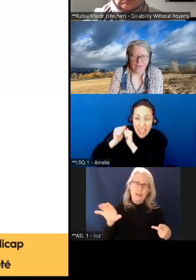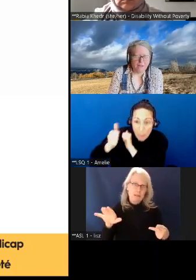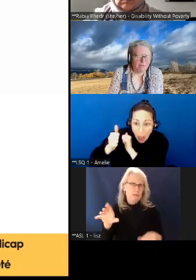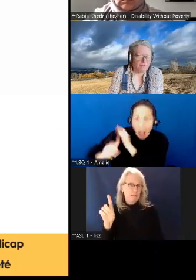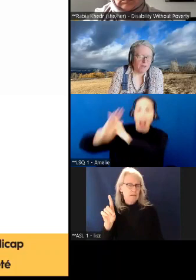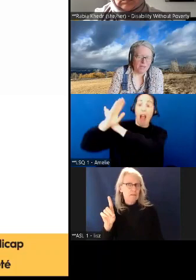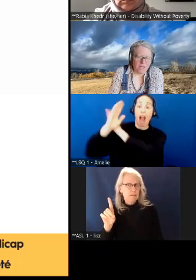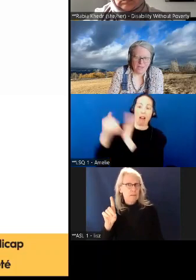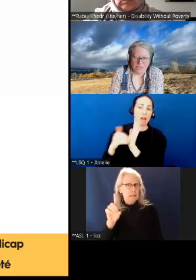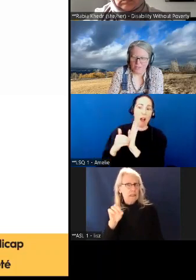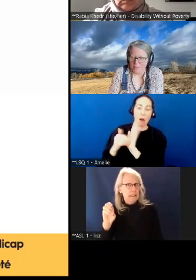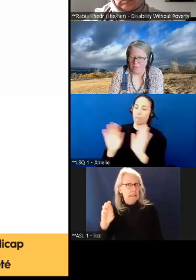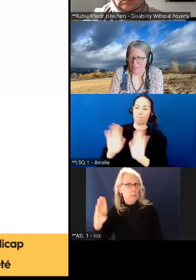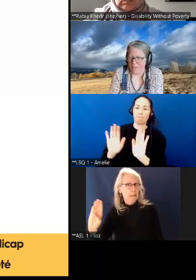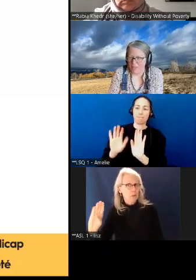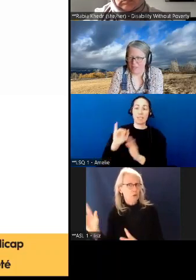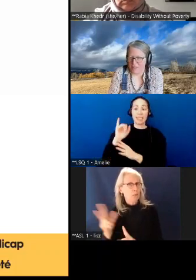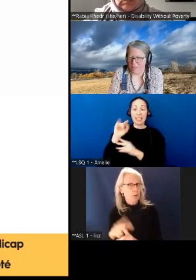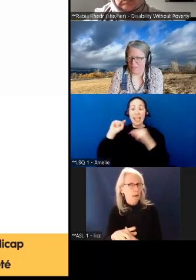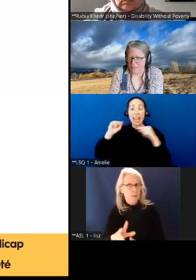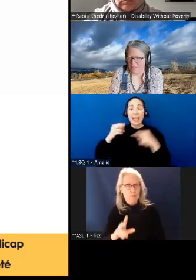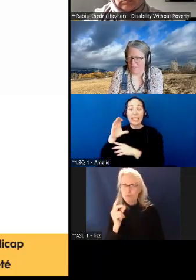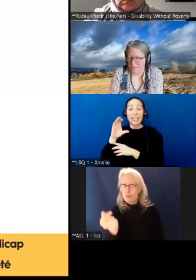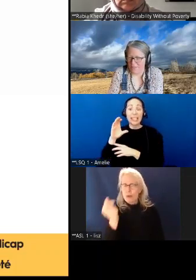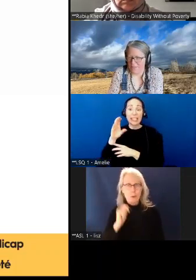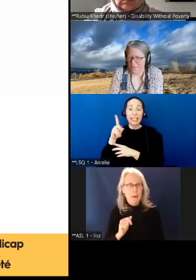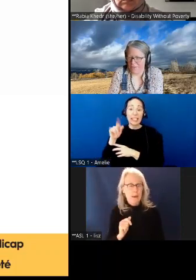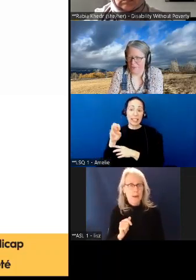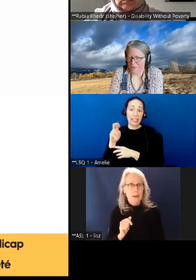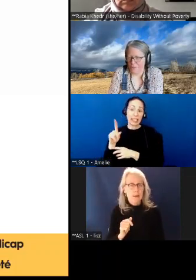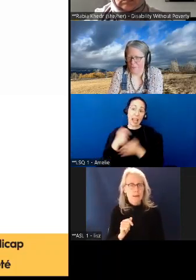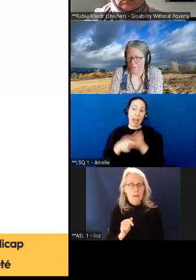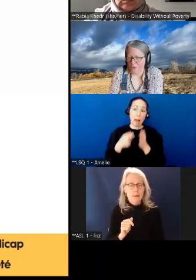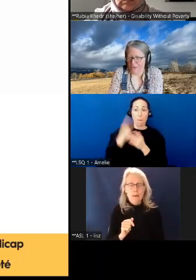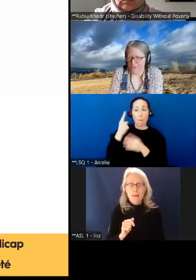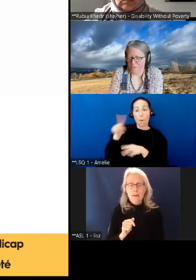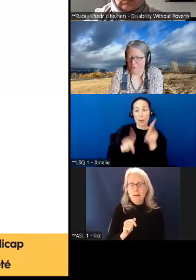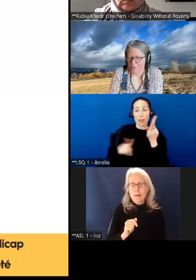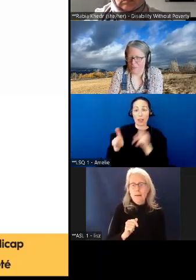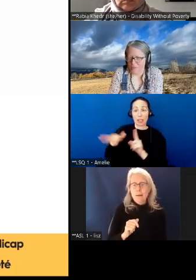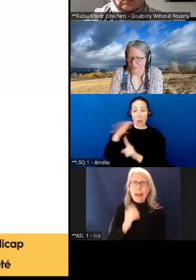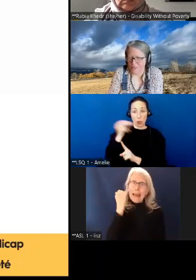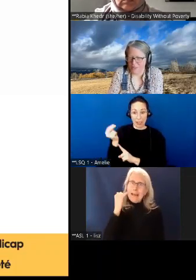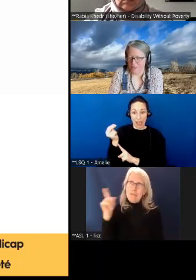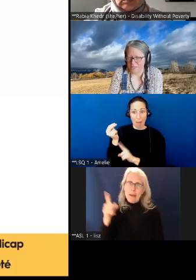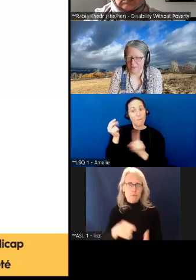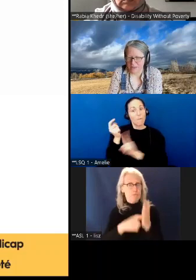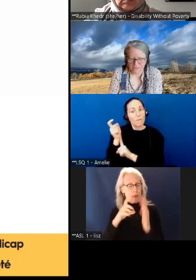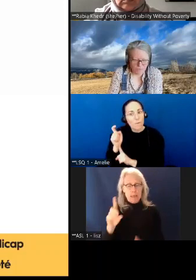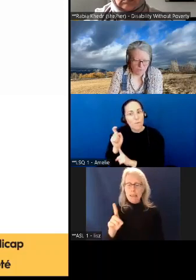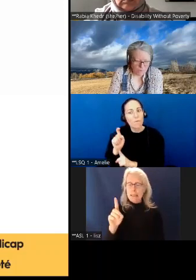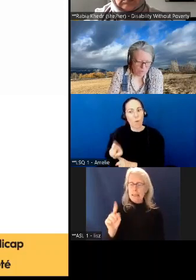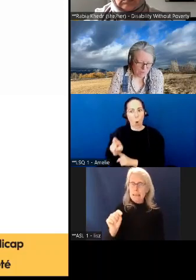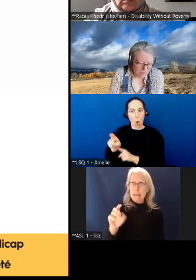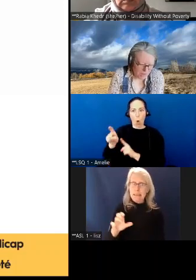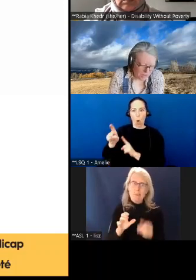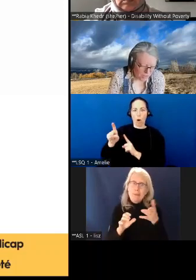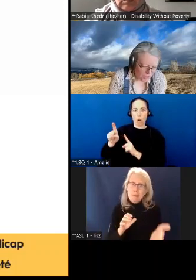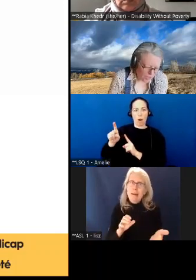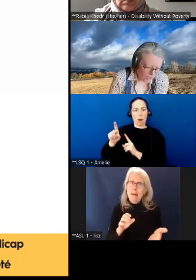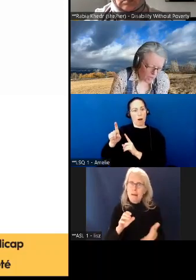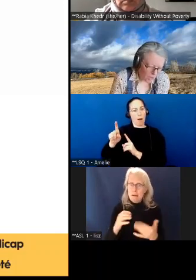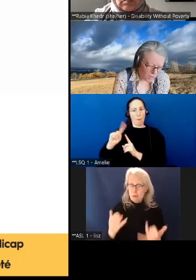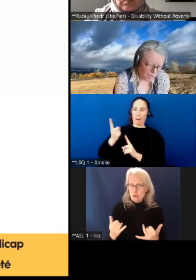si vous voulez que le crédit d'impôt pour personnes vivant en situation de handicap, ça doit être l'obstacle le plus